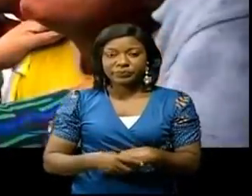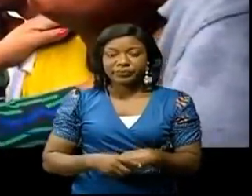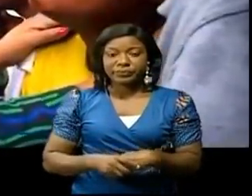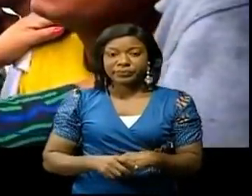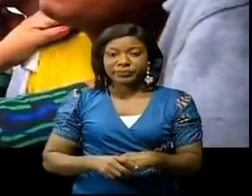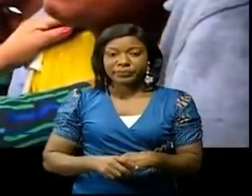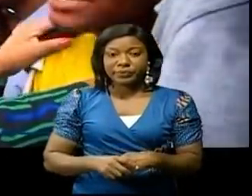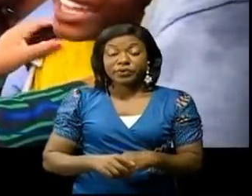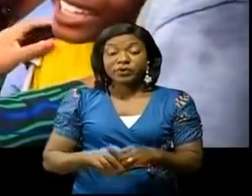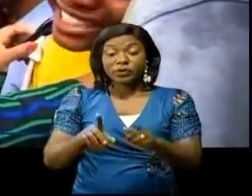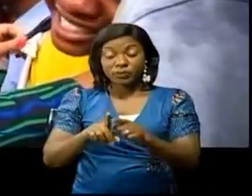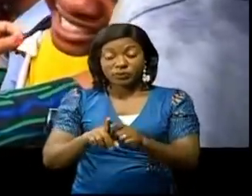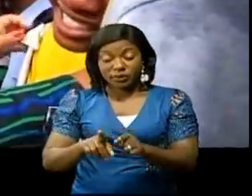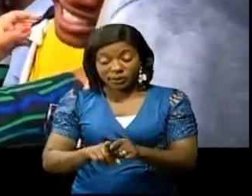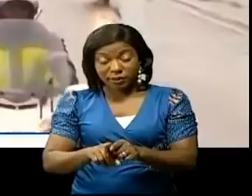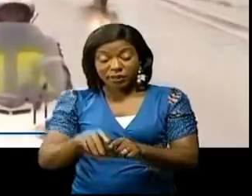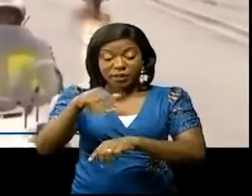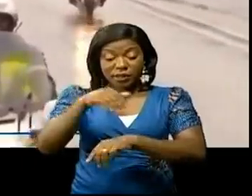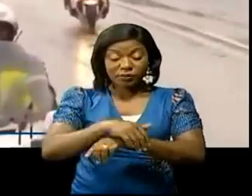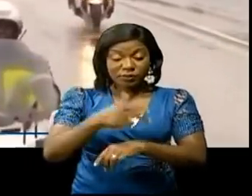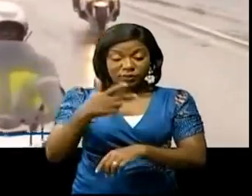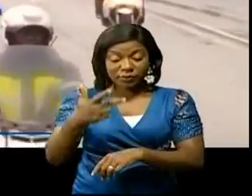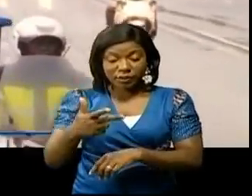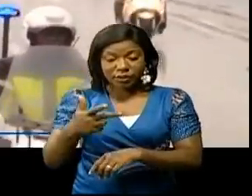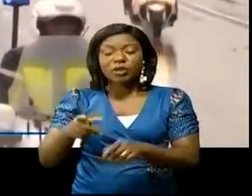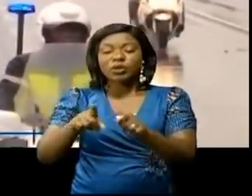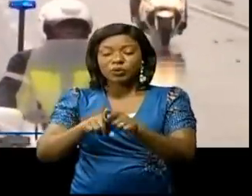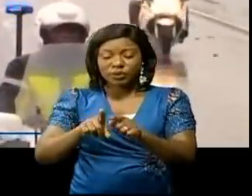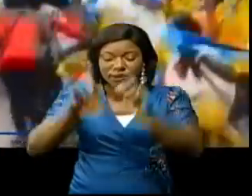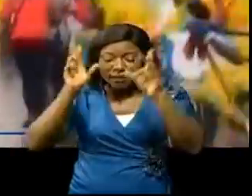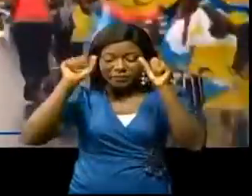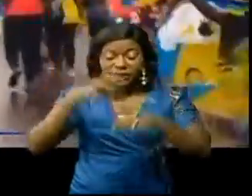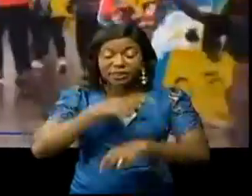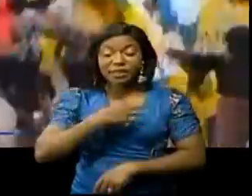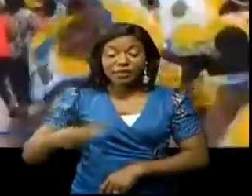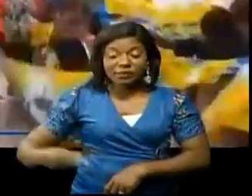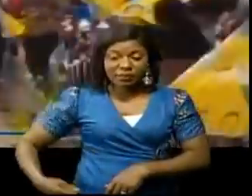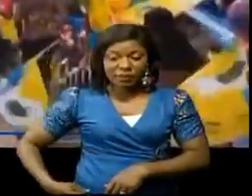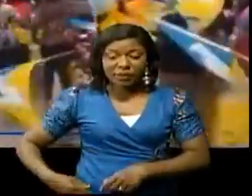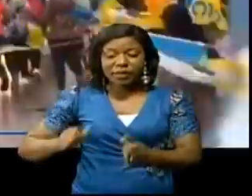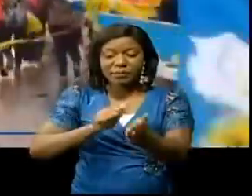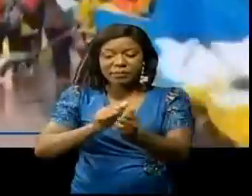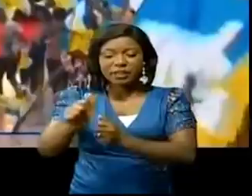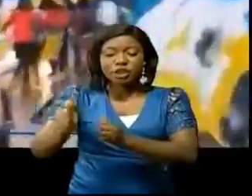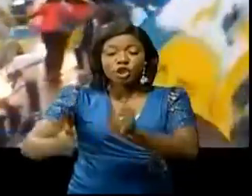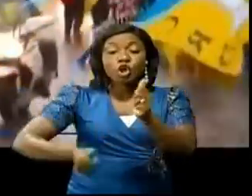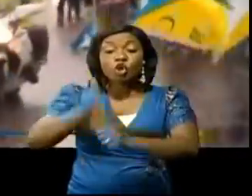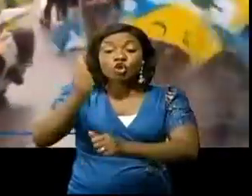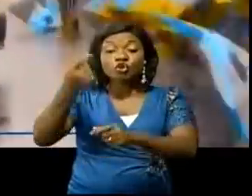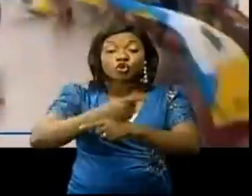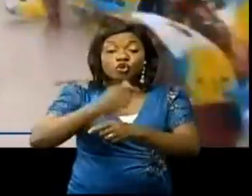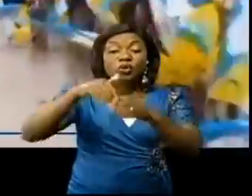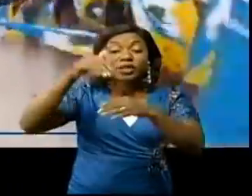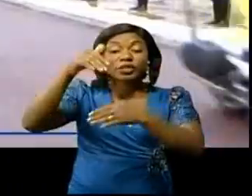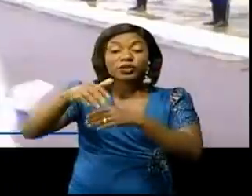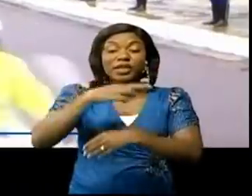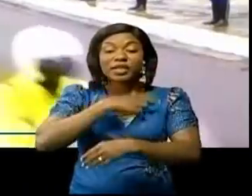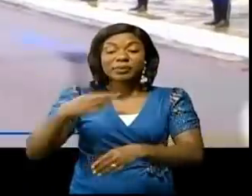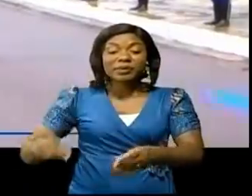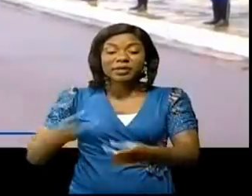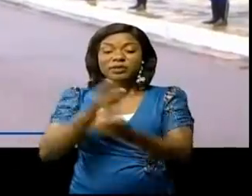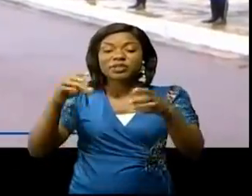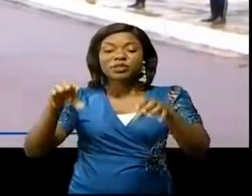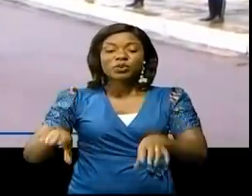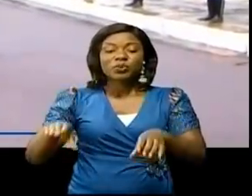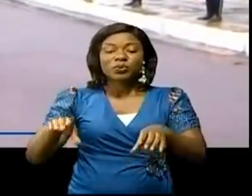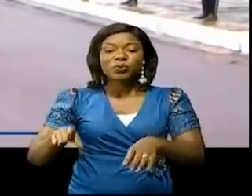Félix Antoine Tissékédi, avec une minerve au Il faut noter que le président de la République a passé 11 jours en dehors de la République démocratique du